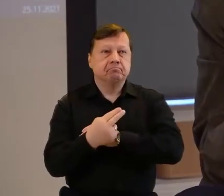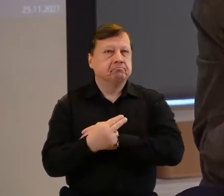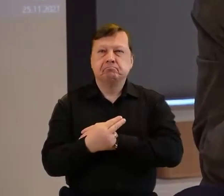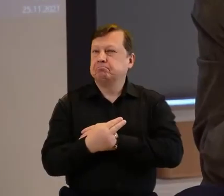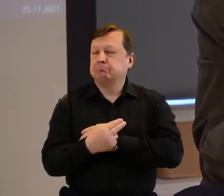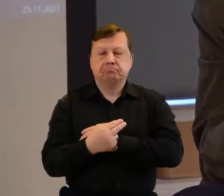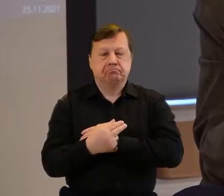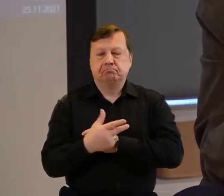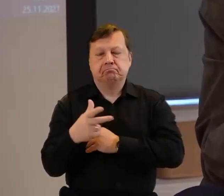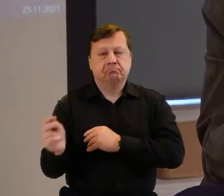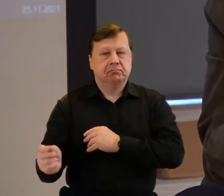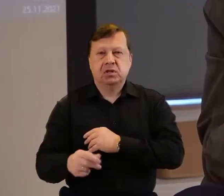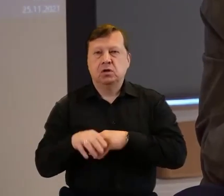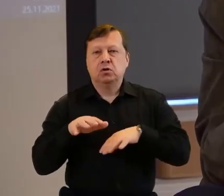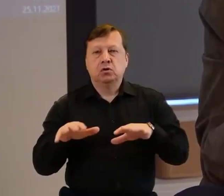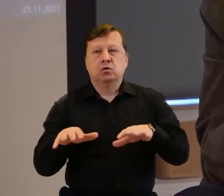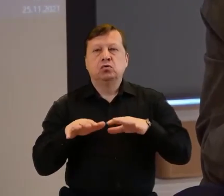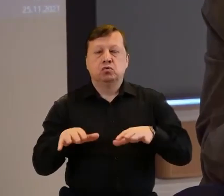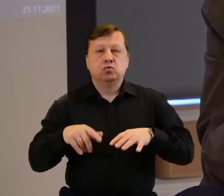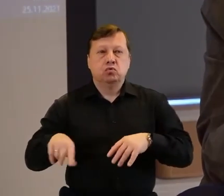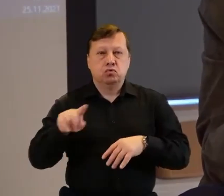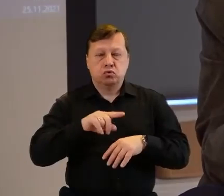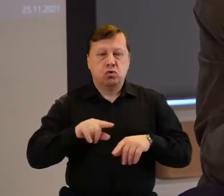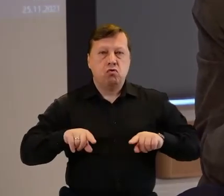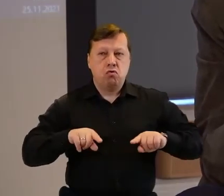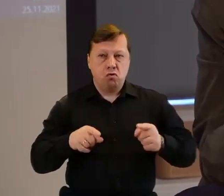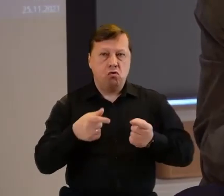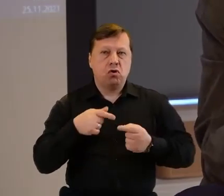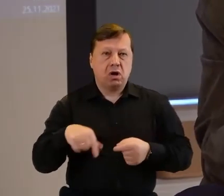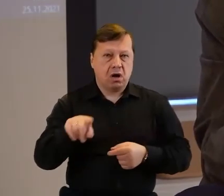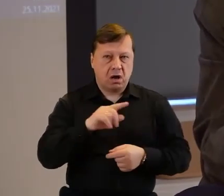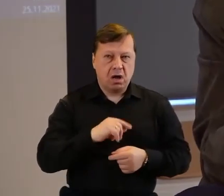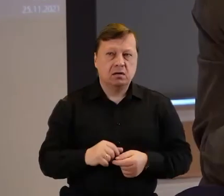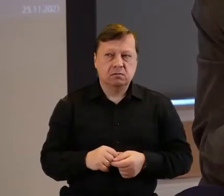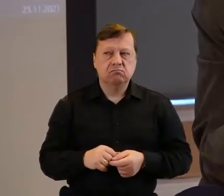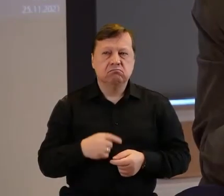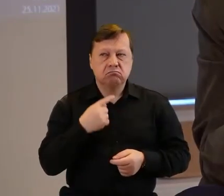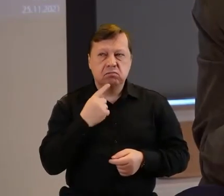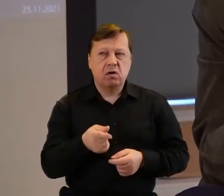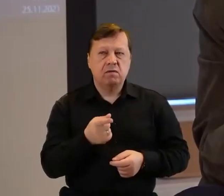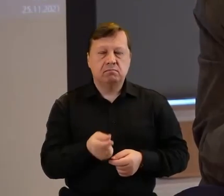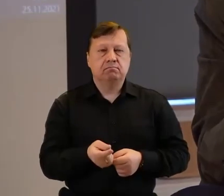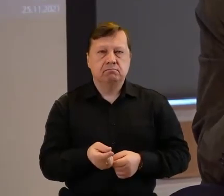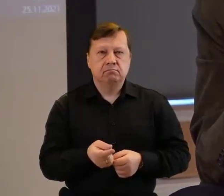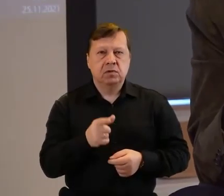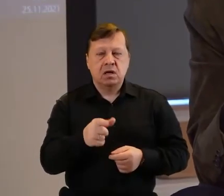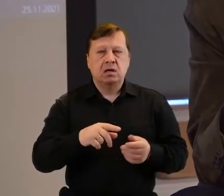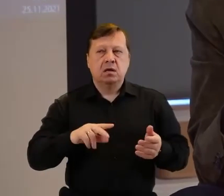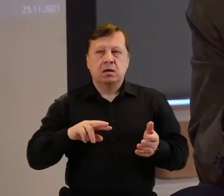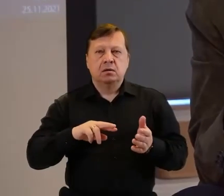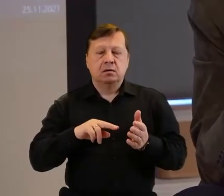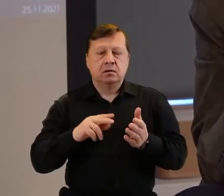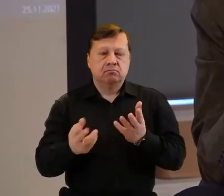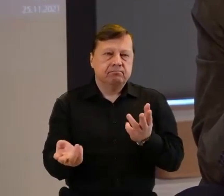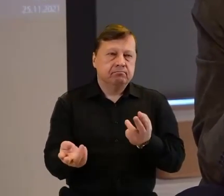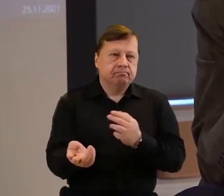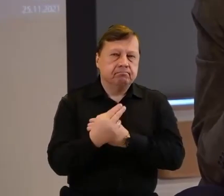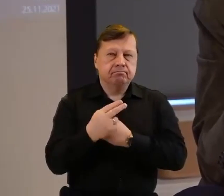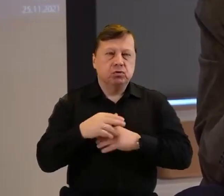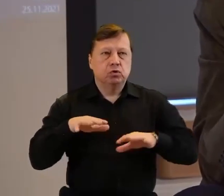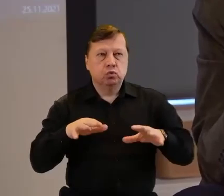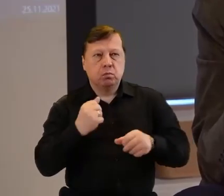razie duża część organizacji jak gdyby jest poza tym tematem, to nie jest ich założenie. Znowu podział, który